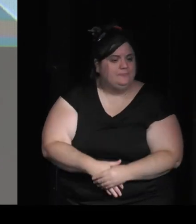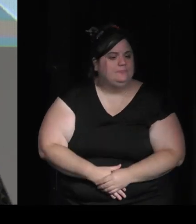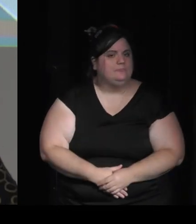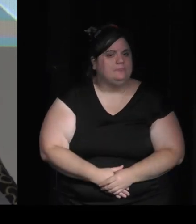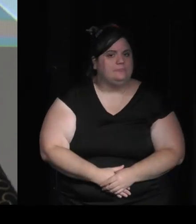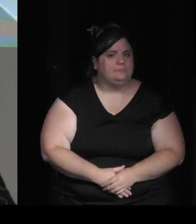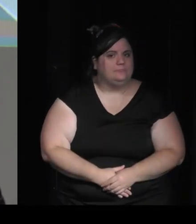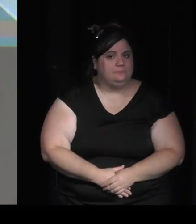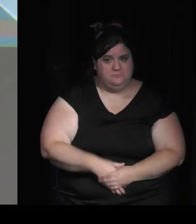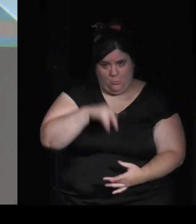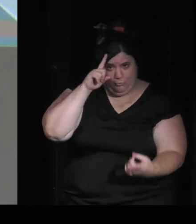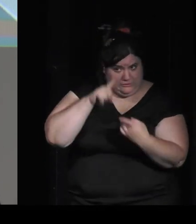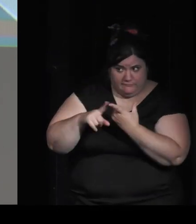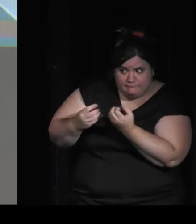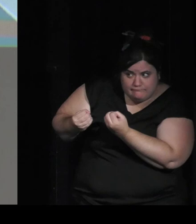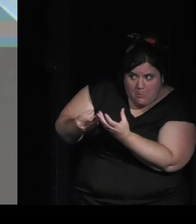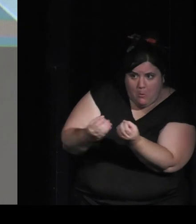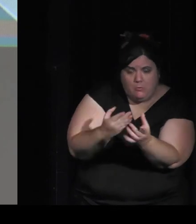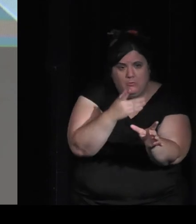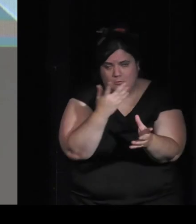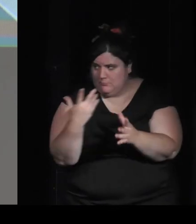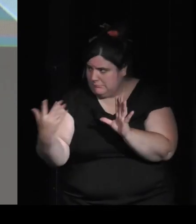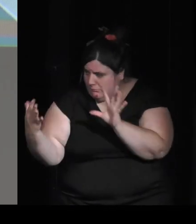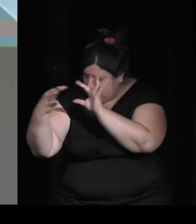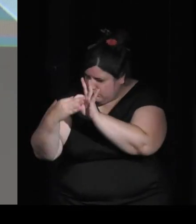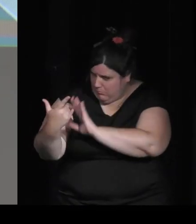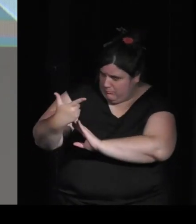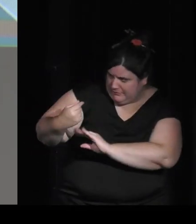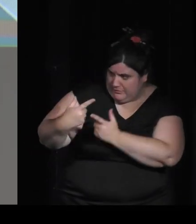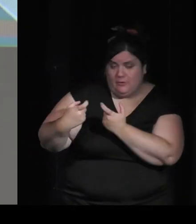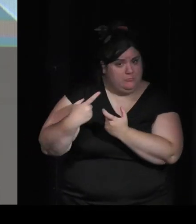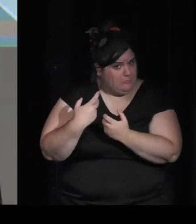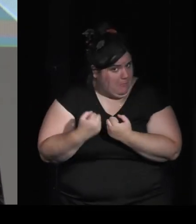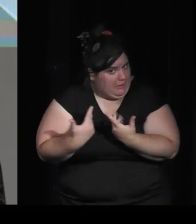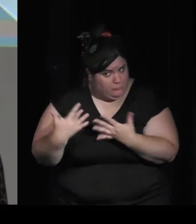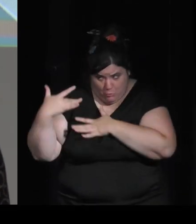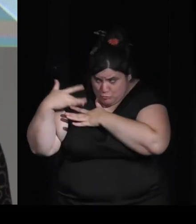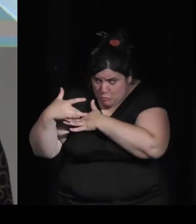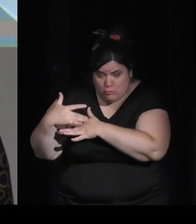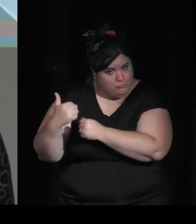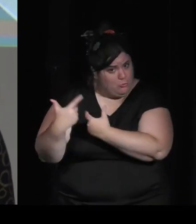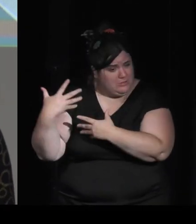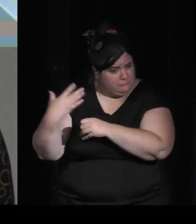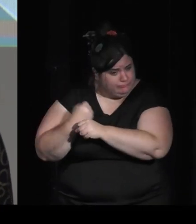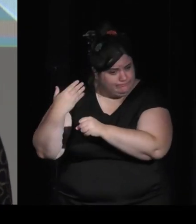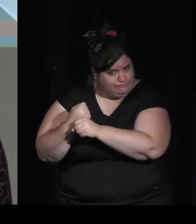peut-être de provoquer des partenariats par la suite ce qui a déjà été le cas avec nos premiers colloques